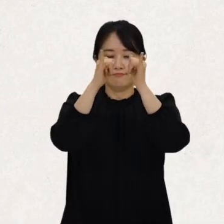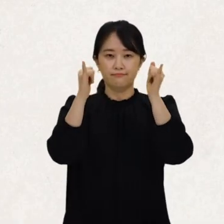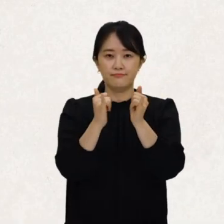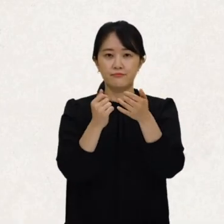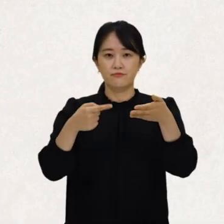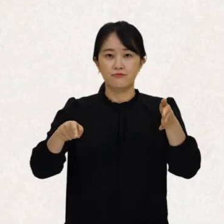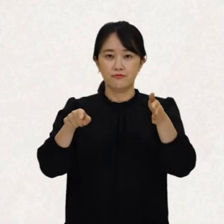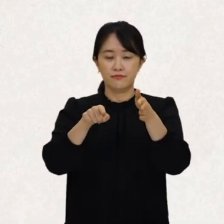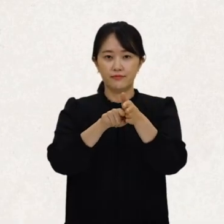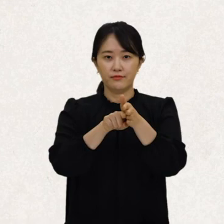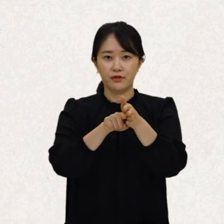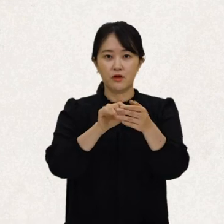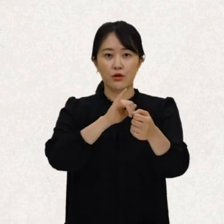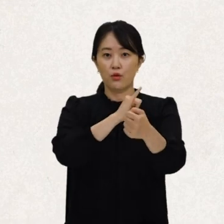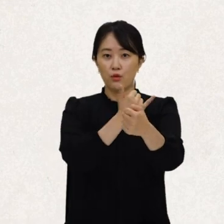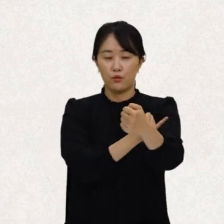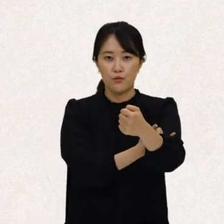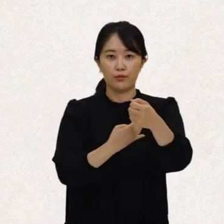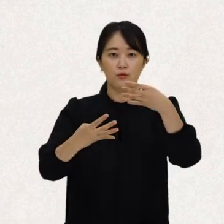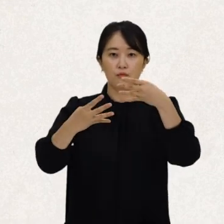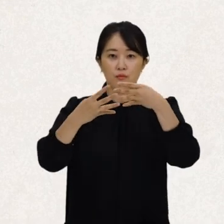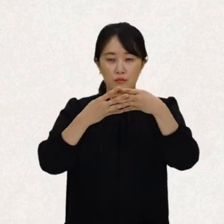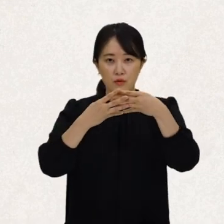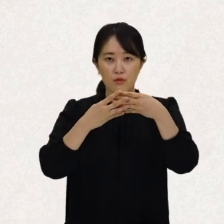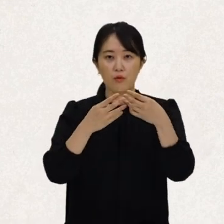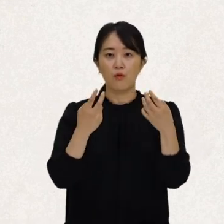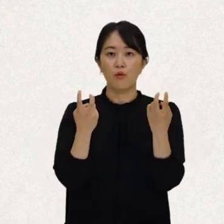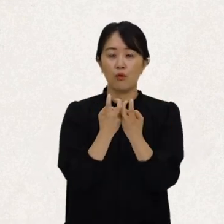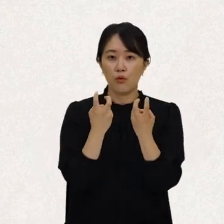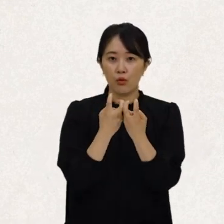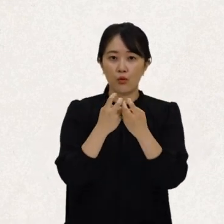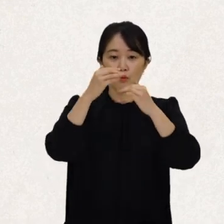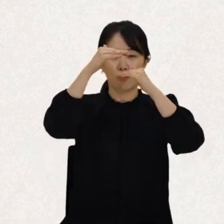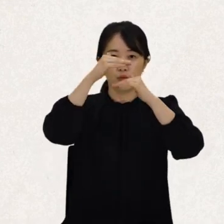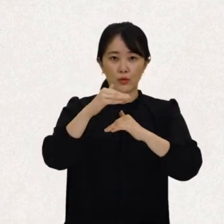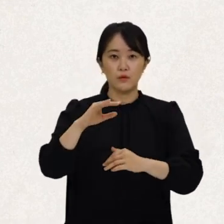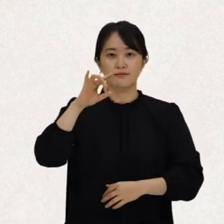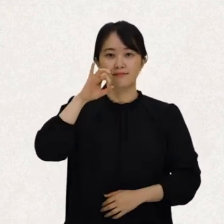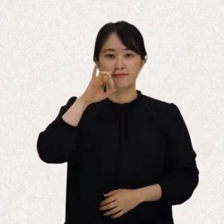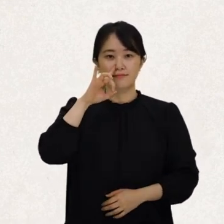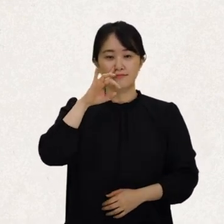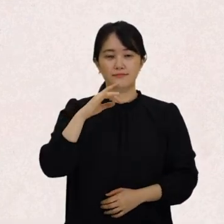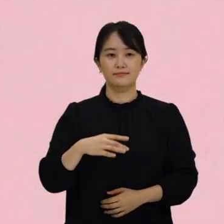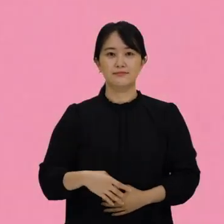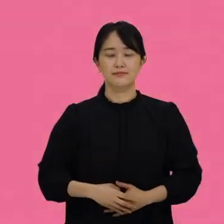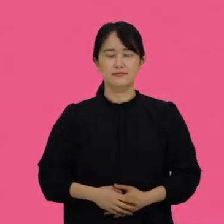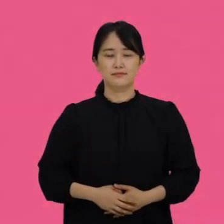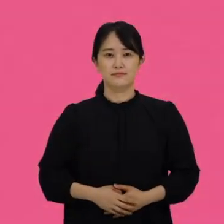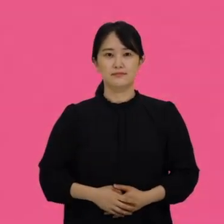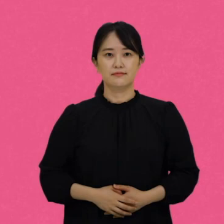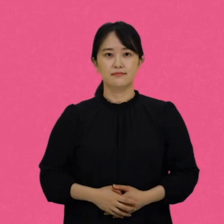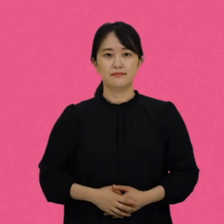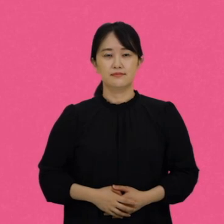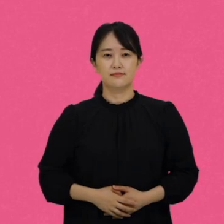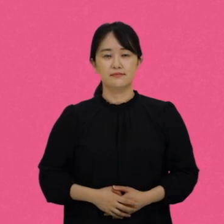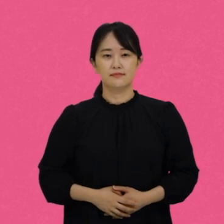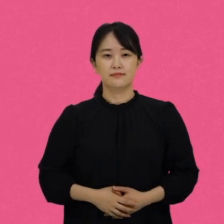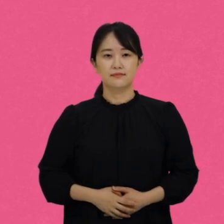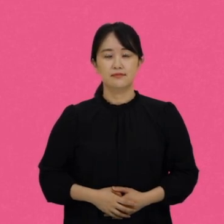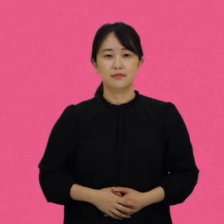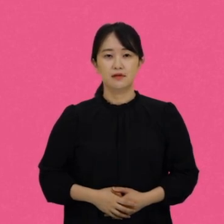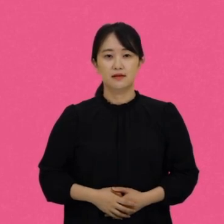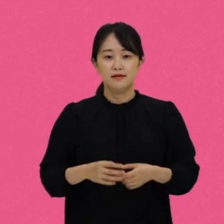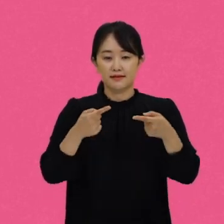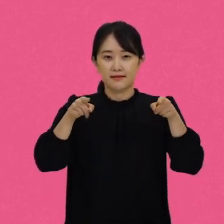유엔 장애인권리협약, 그 내용이 어떻게 구성이 되어 있는지 궁금해요. 네,